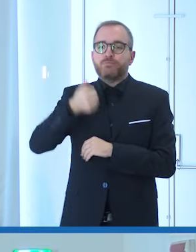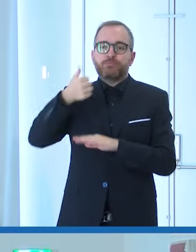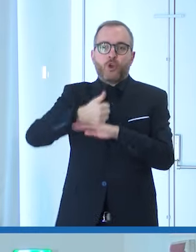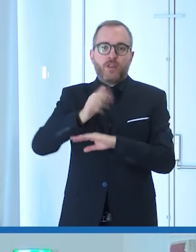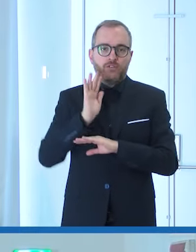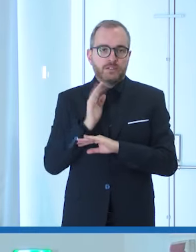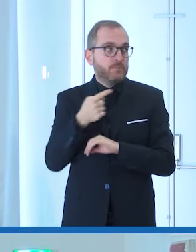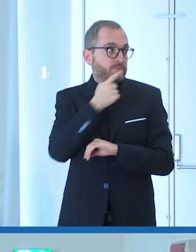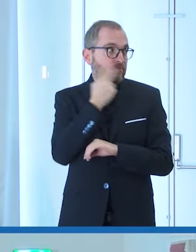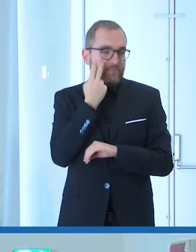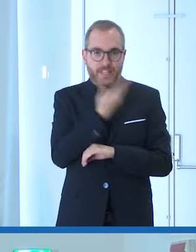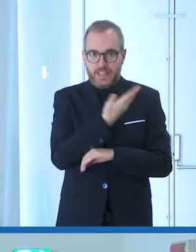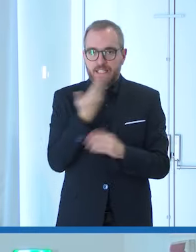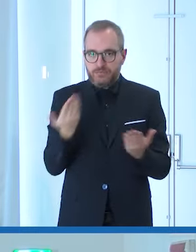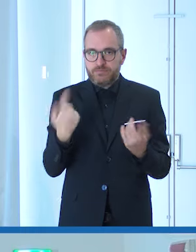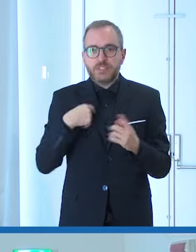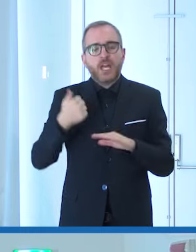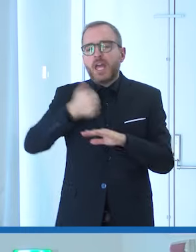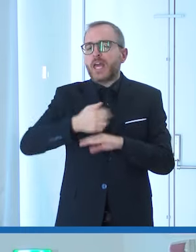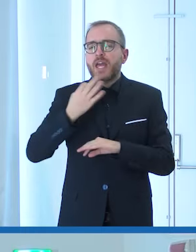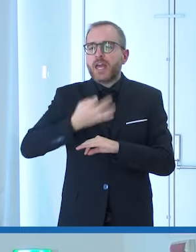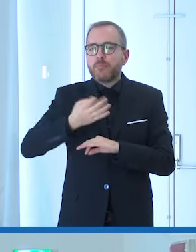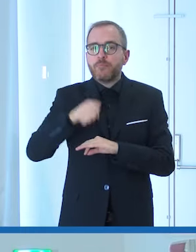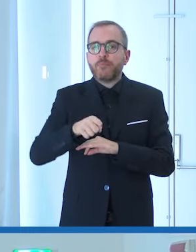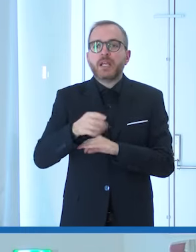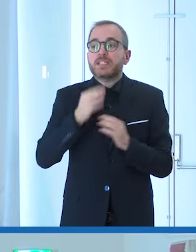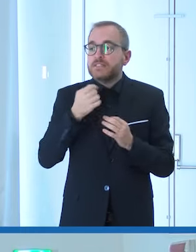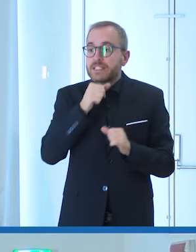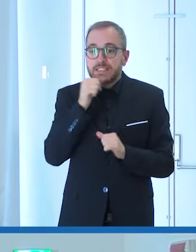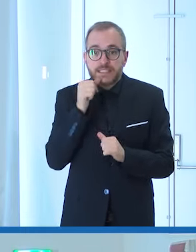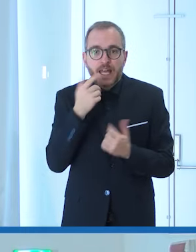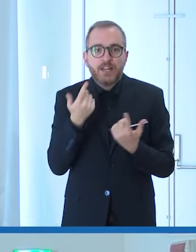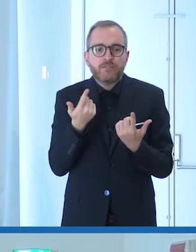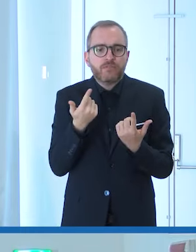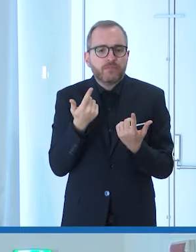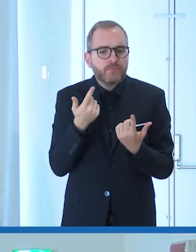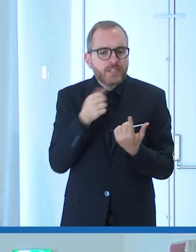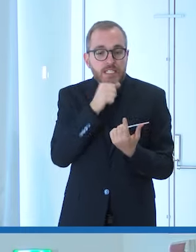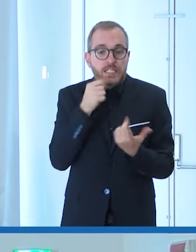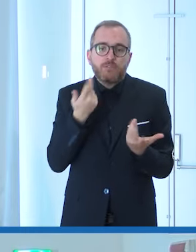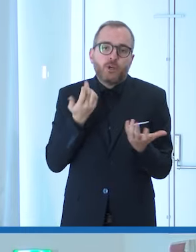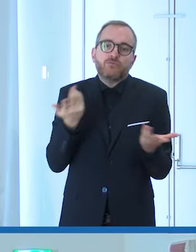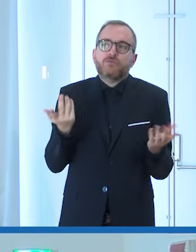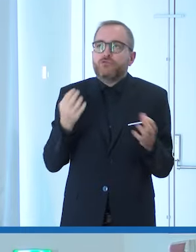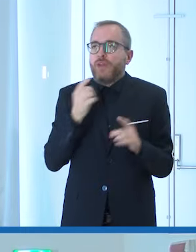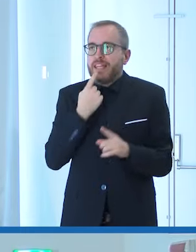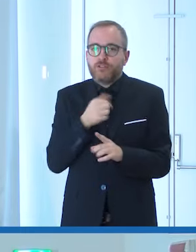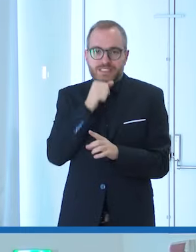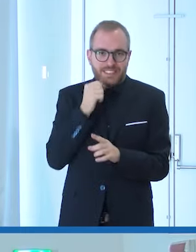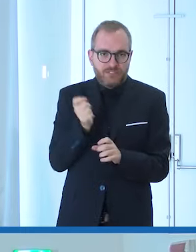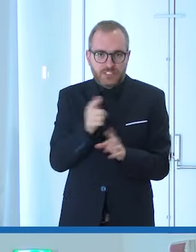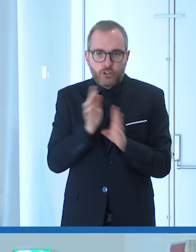trovate qua la persona sempre al primo posto la condizione se serve se serve indicarla che non è detto che serva nello sport